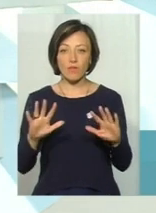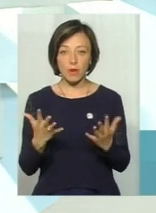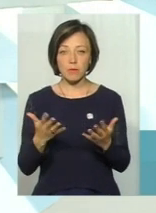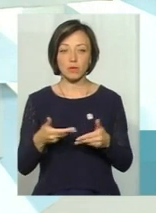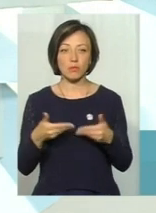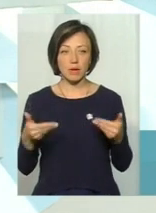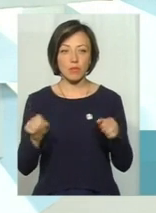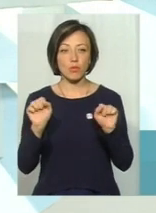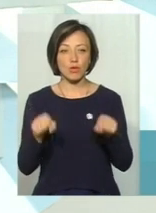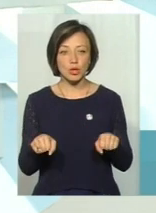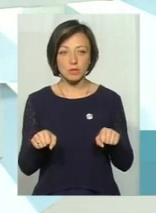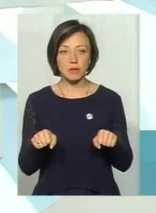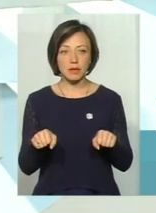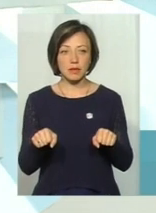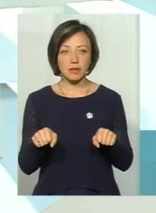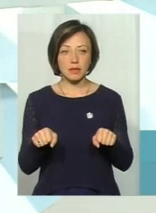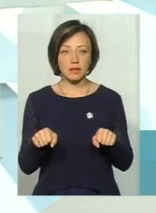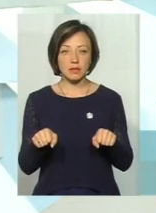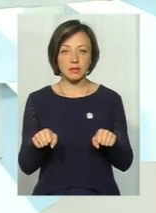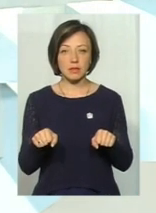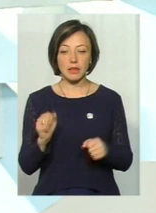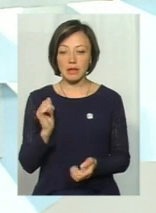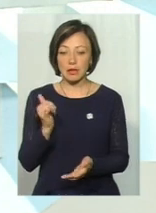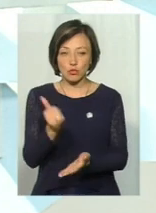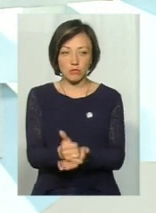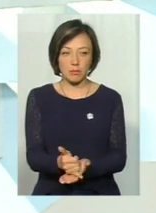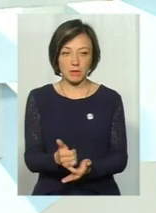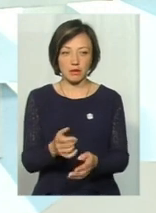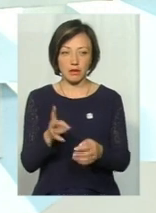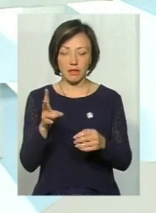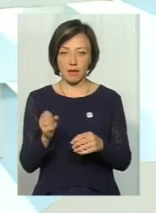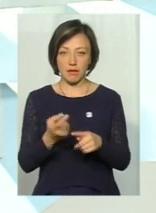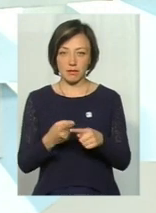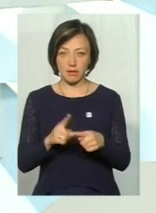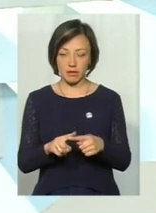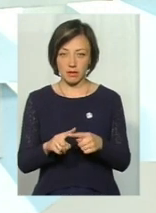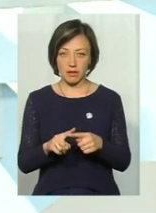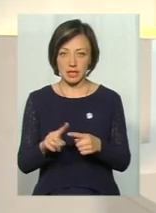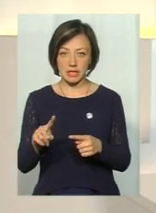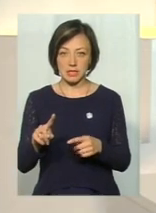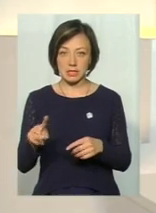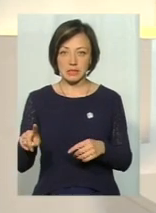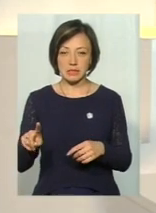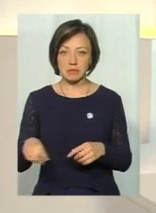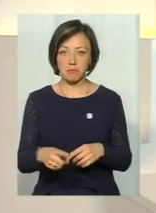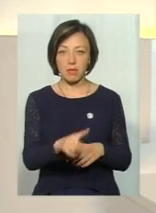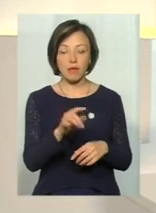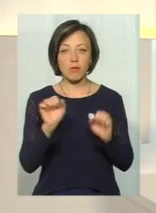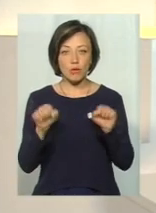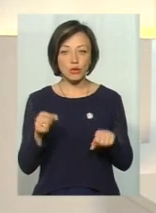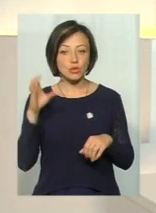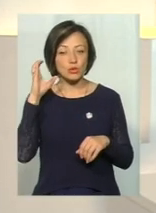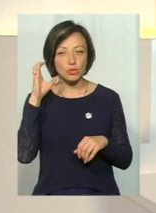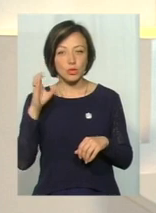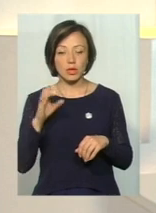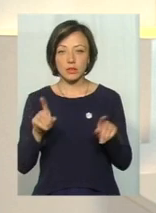ми можемо наразитися, наступити на неї, чи треба слухати їх теж, Тому що вони, як тільки